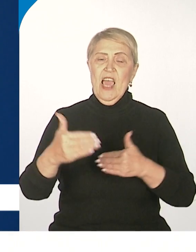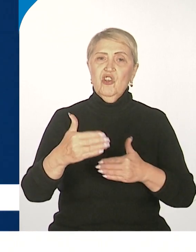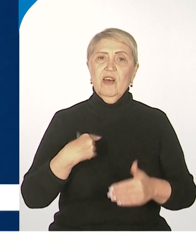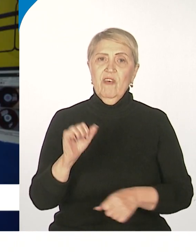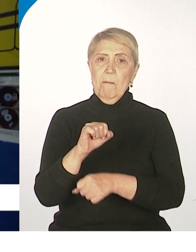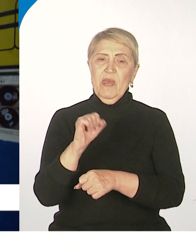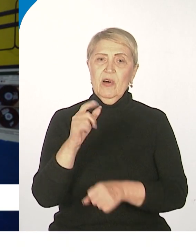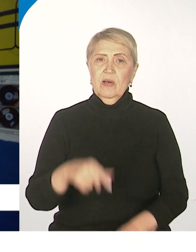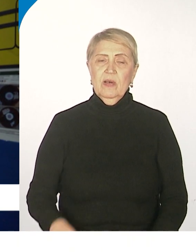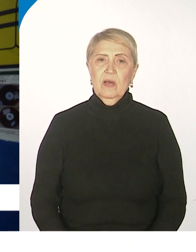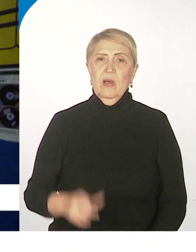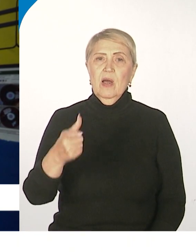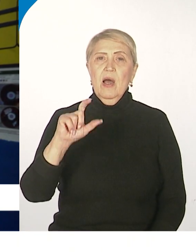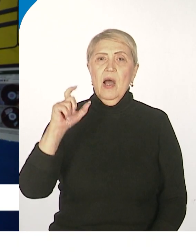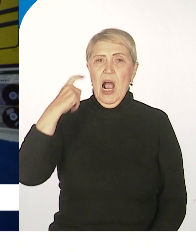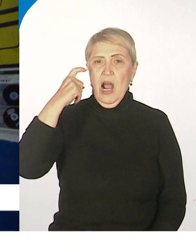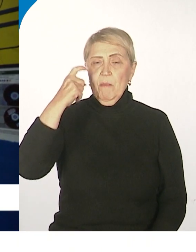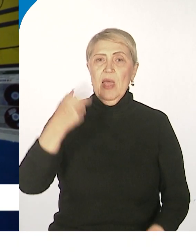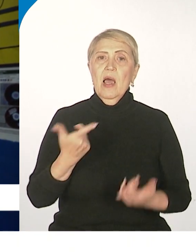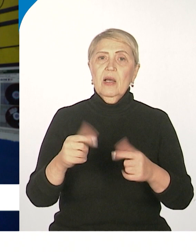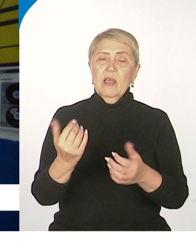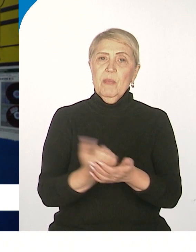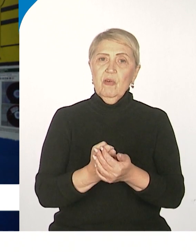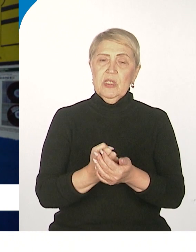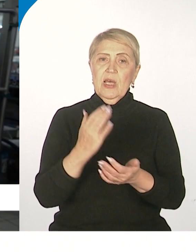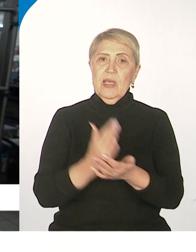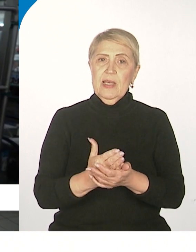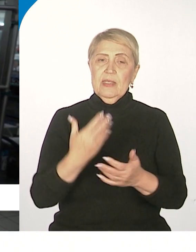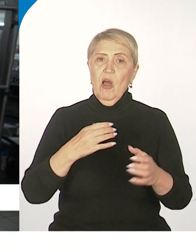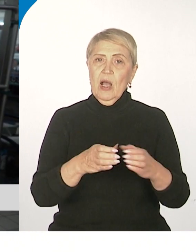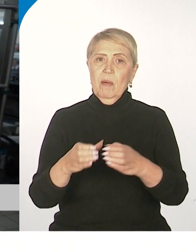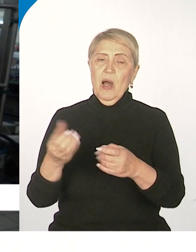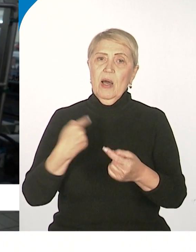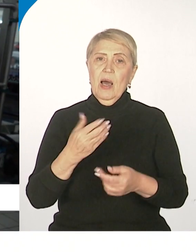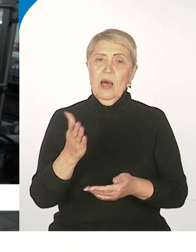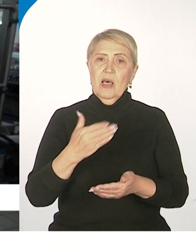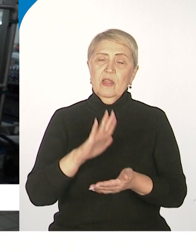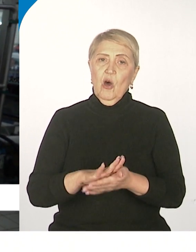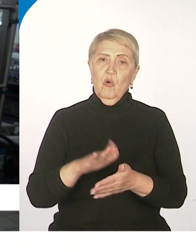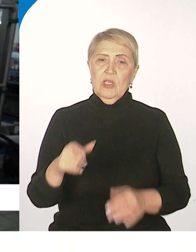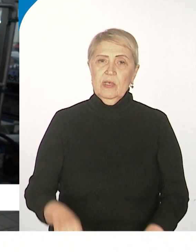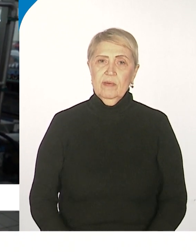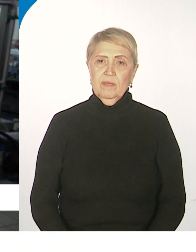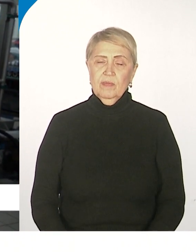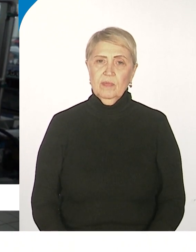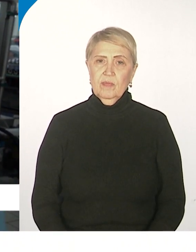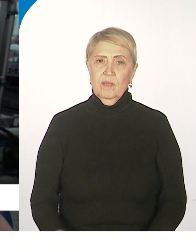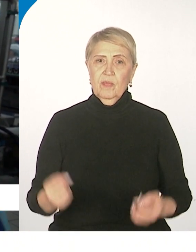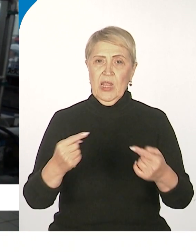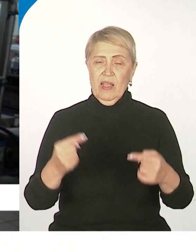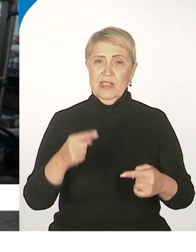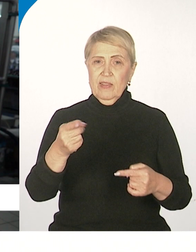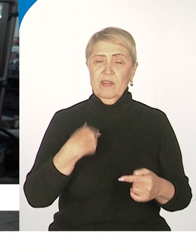и хмель? Солод – это наш агропроект. У нас есть для солодовни. В компании одна находится в Ярославле, другая в Куле. Соответственно, по